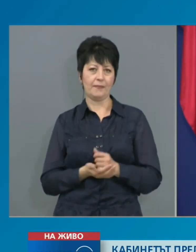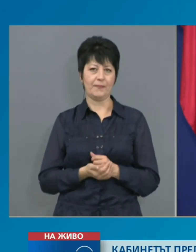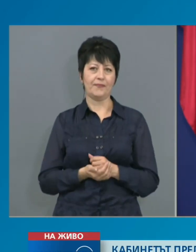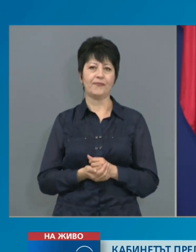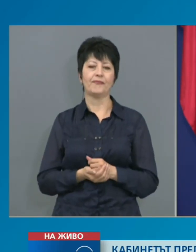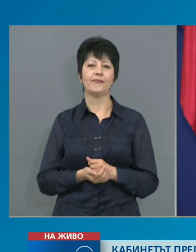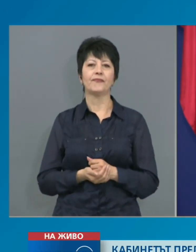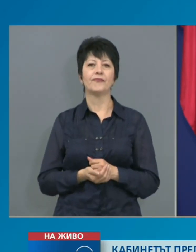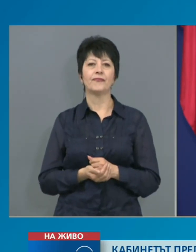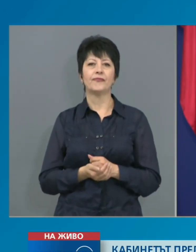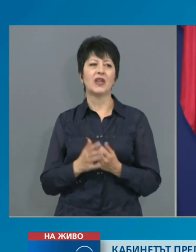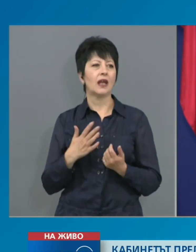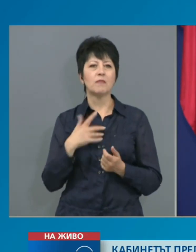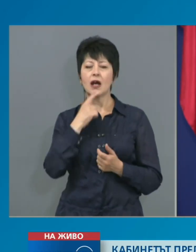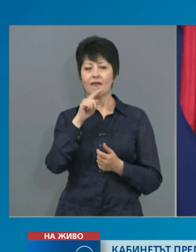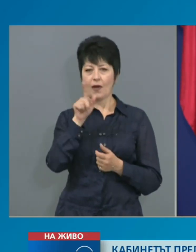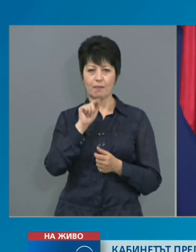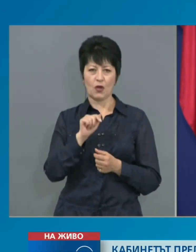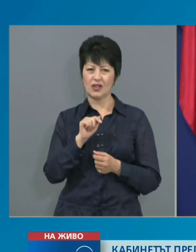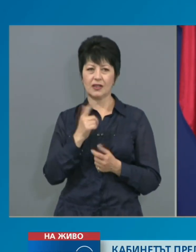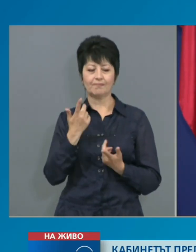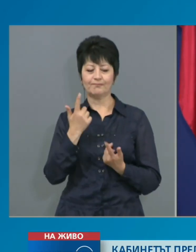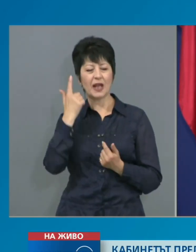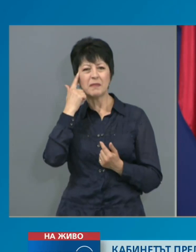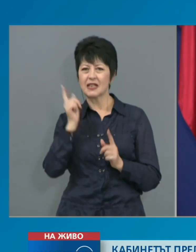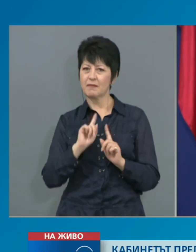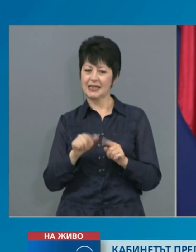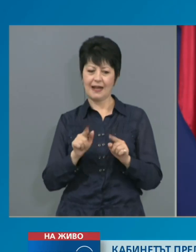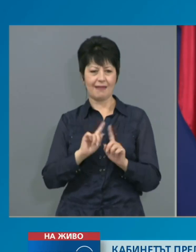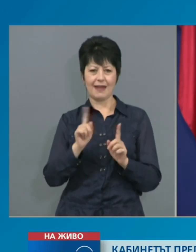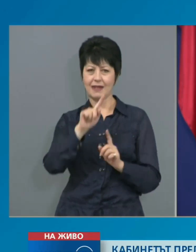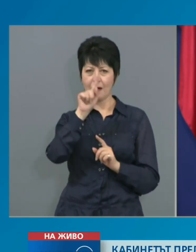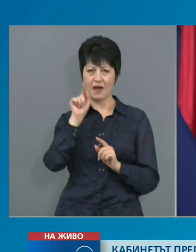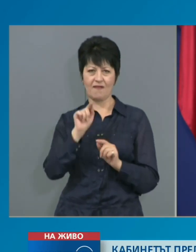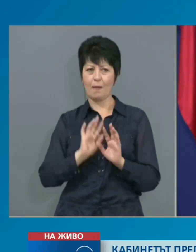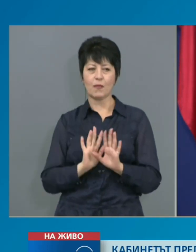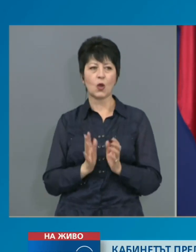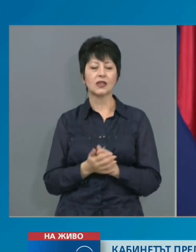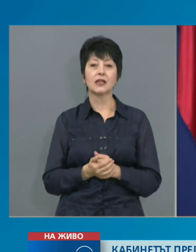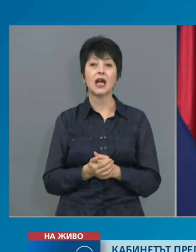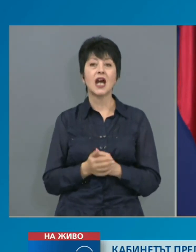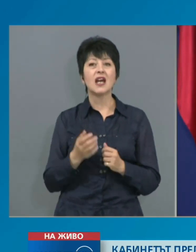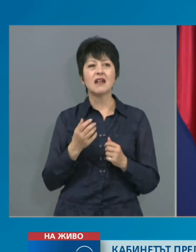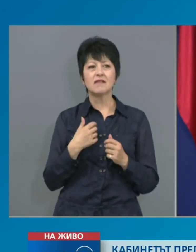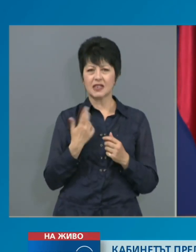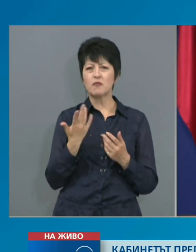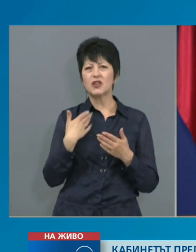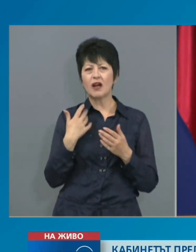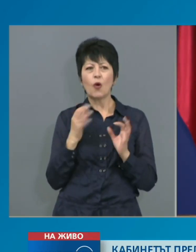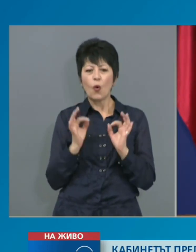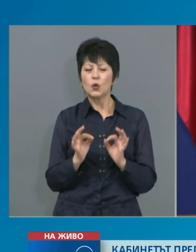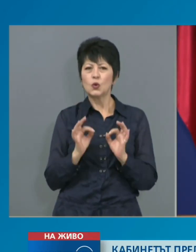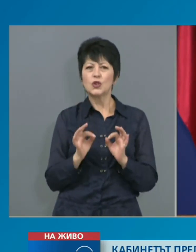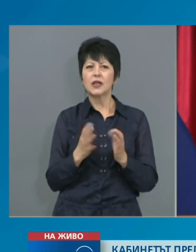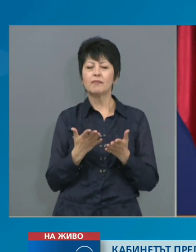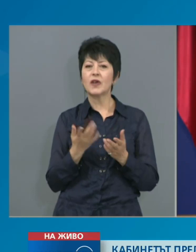Благодаря. Може ли въпроси? Не мислехме да има въпроси, така че... да уточним някои фактически неща. Фактическите неща,